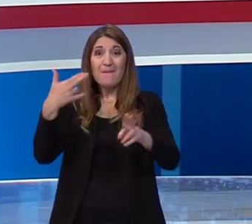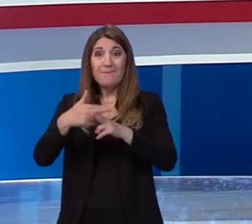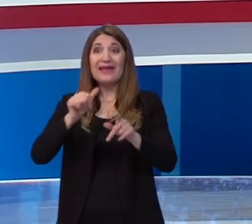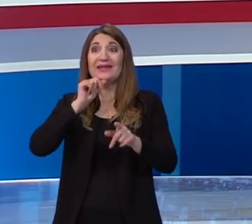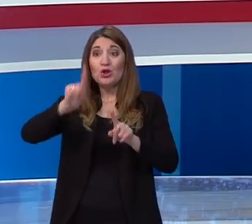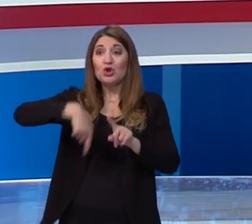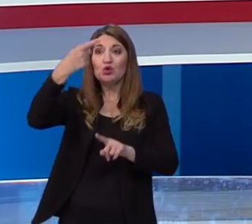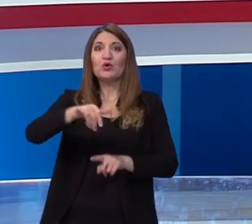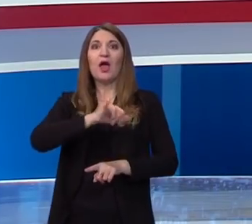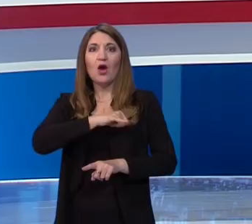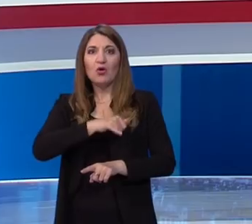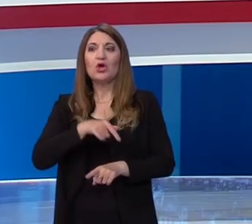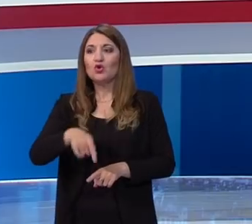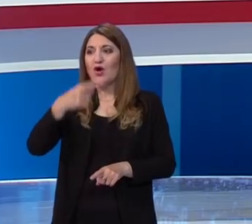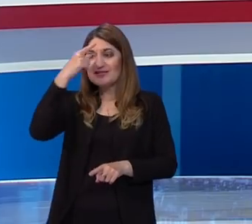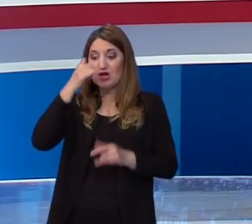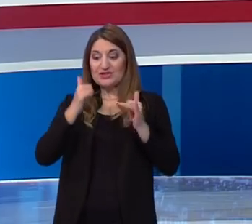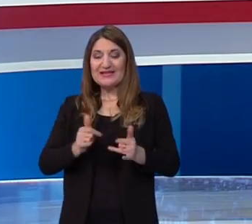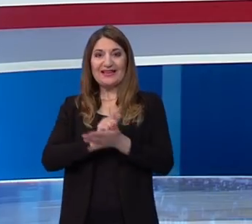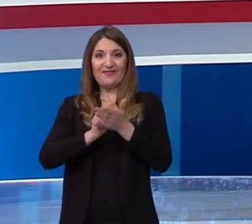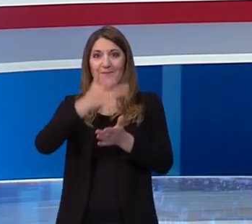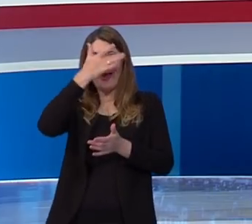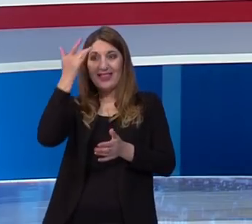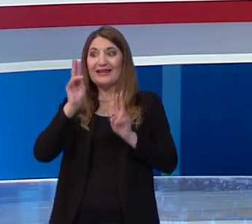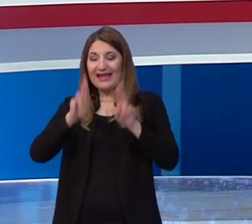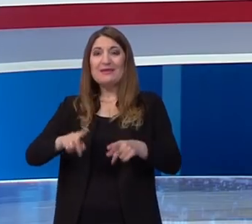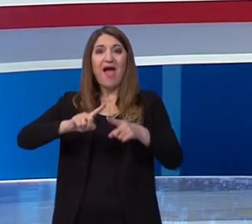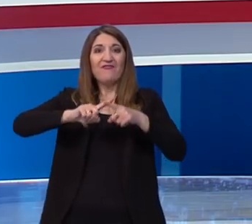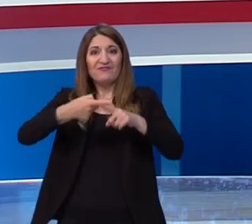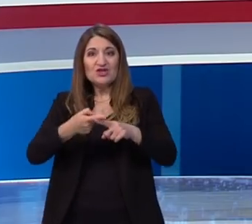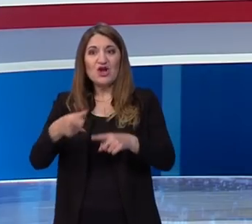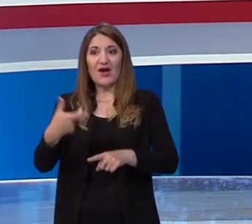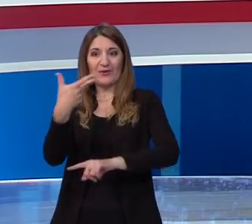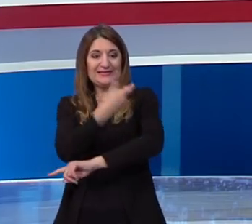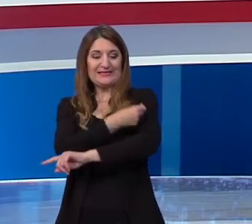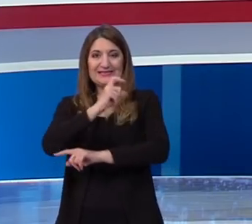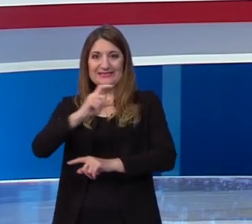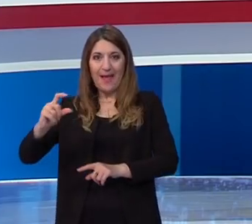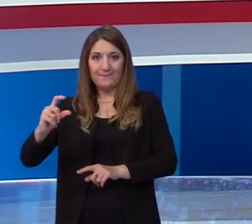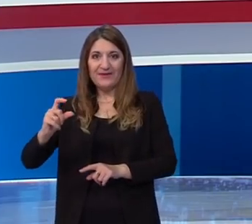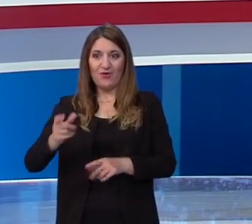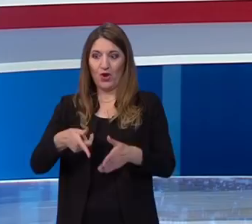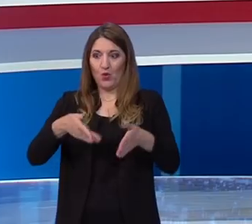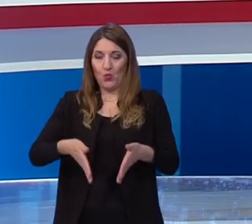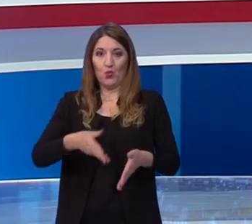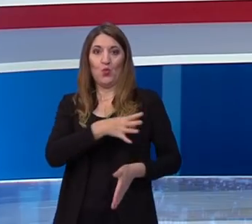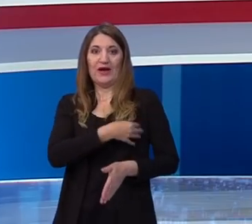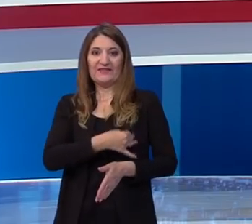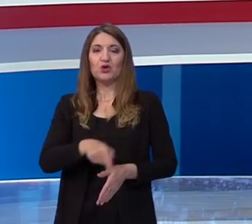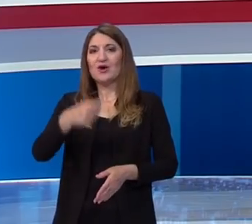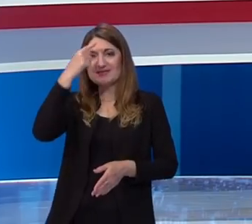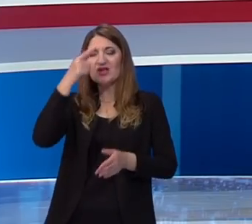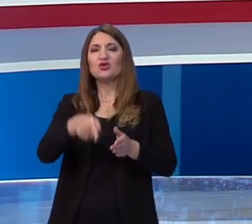definitivno sada preko ljeta kada se stvaraju viškovi cijepiva, kao i sada u Hrvatskoj, bi